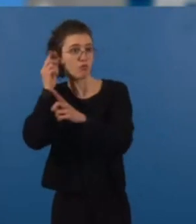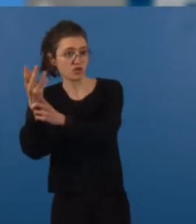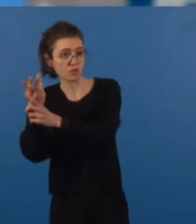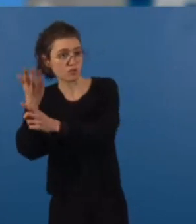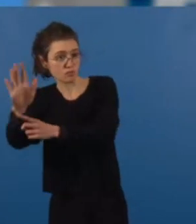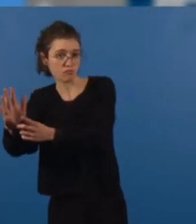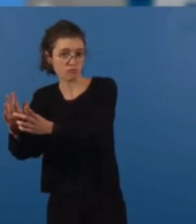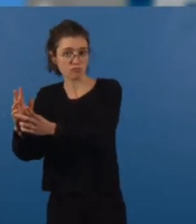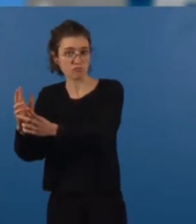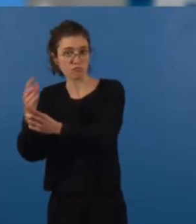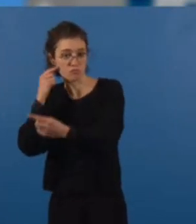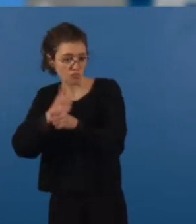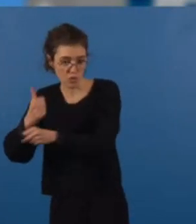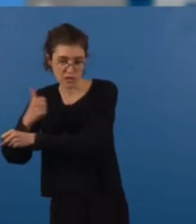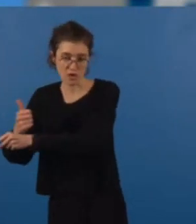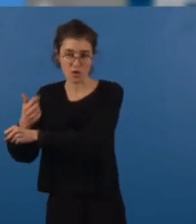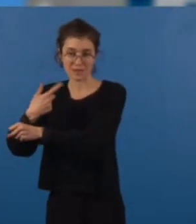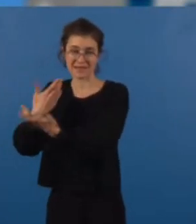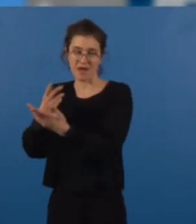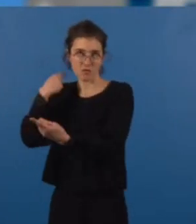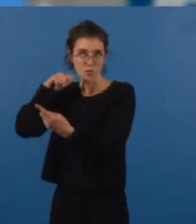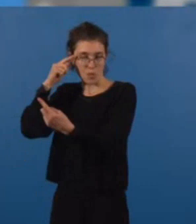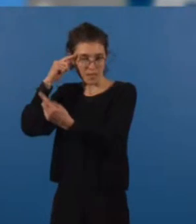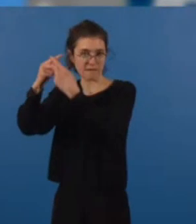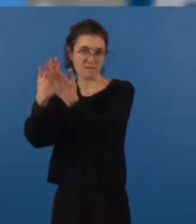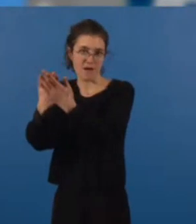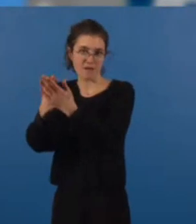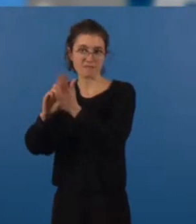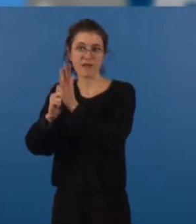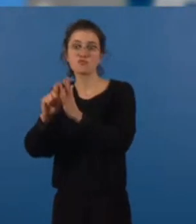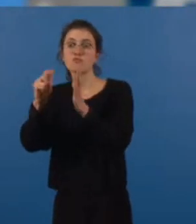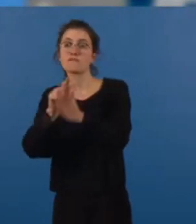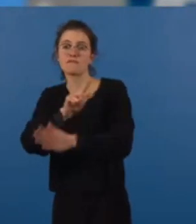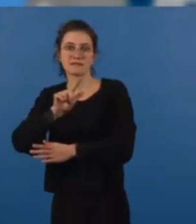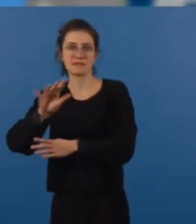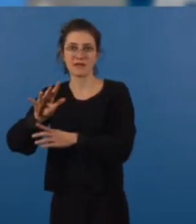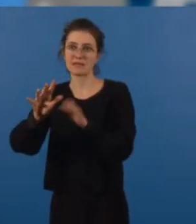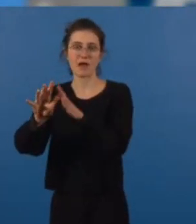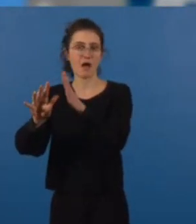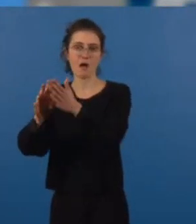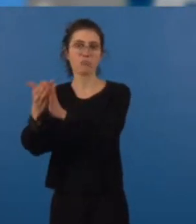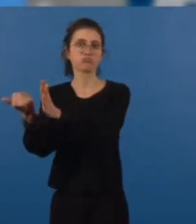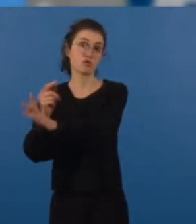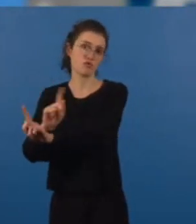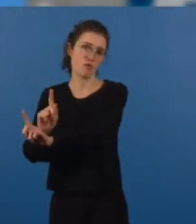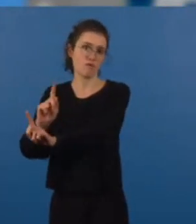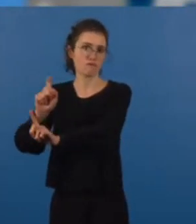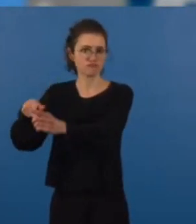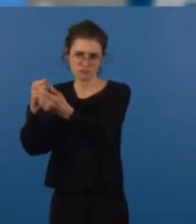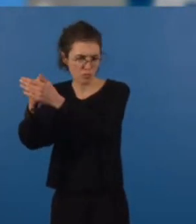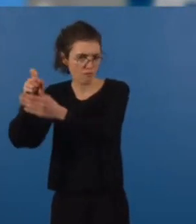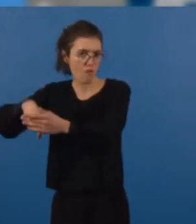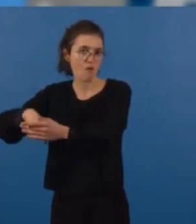2019-2025. Et nous ne devons pas en dévier, car le besoin se fait sentir chaque jour un peu